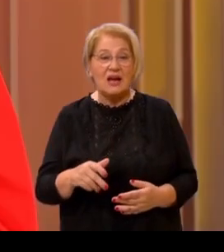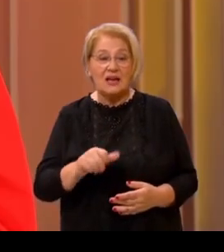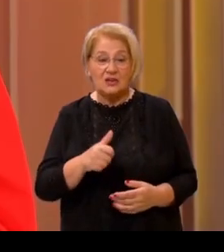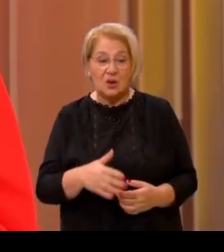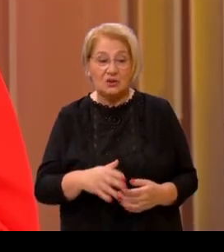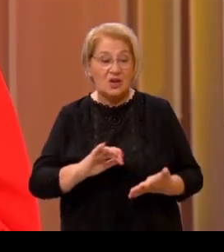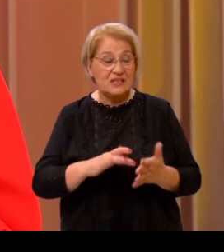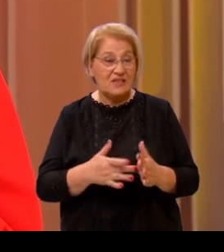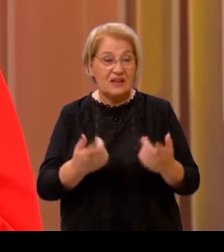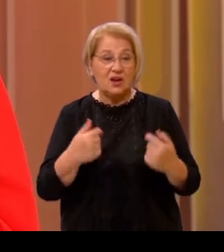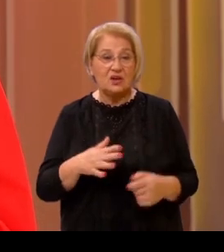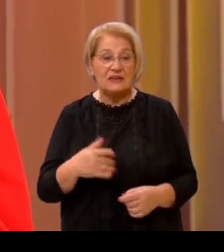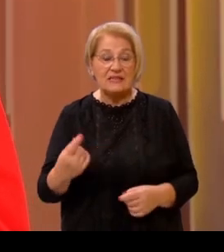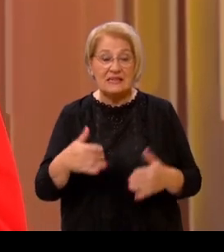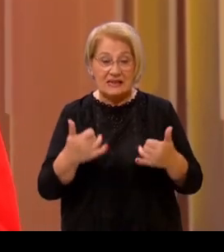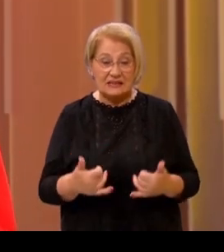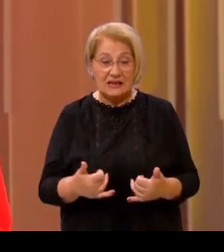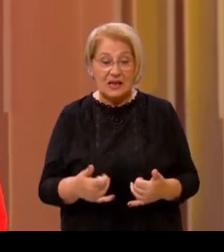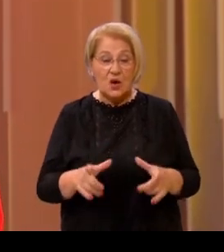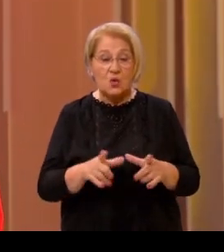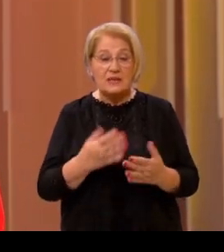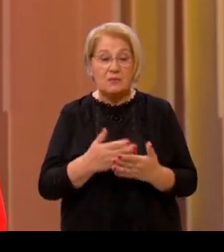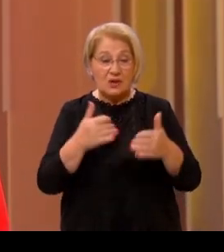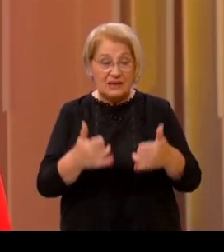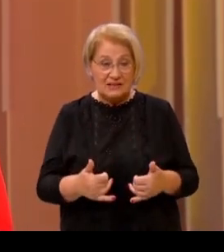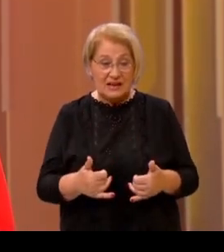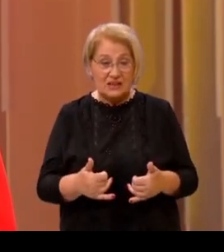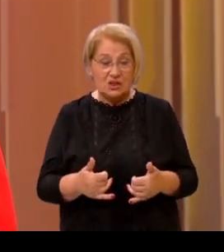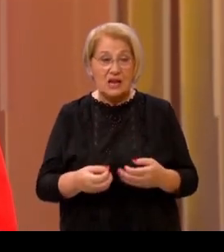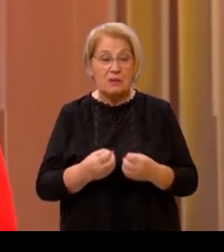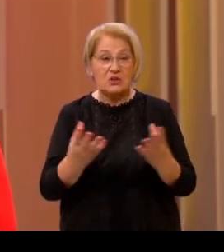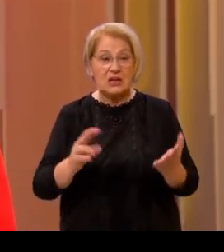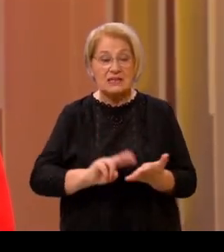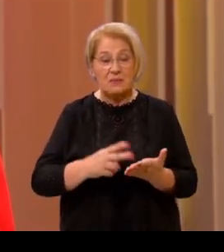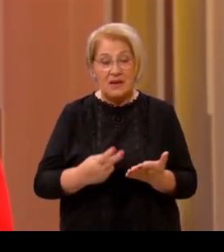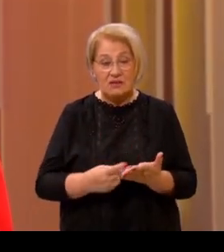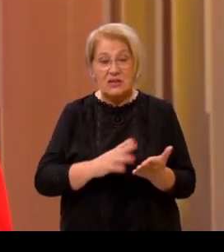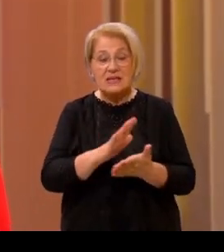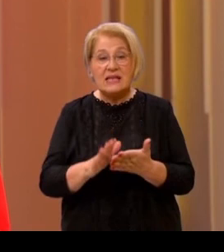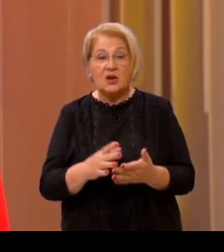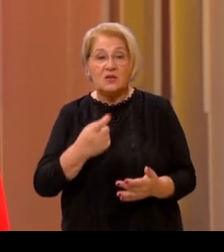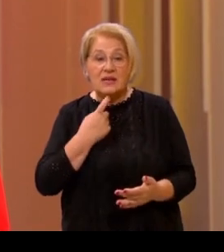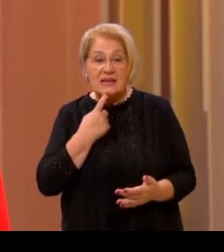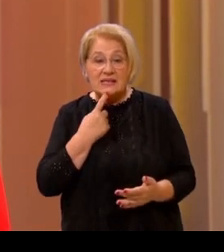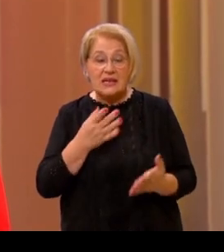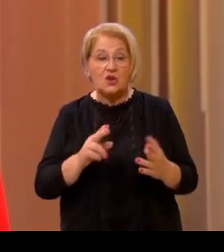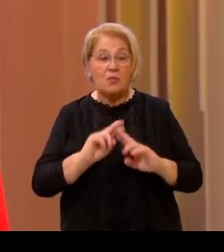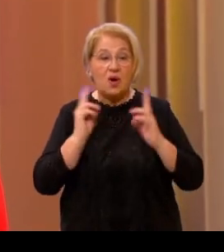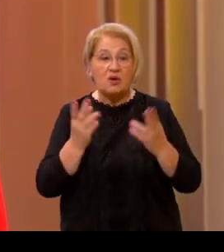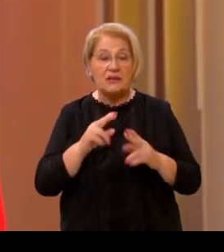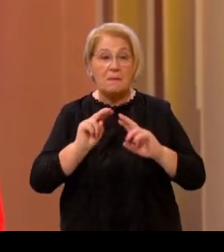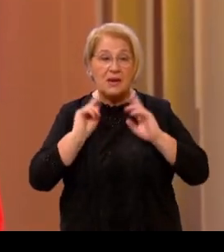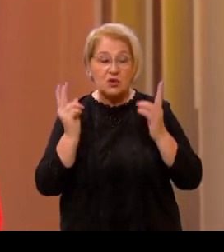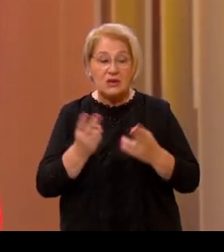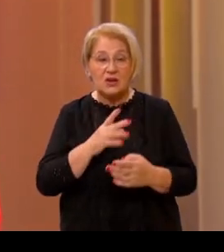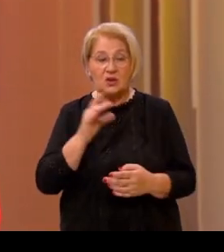bilo sve od nas, dragi gledatelji, za danas uz napomenu da je današnja emisija emitirana uz prijevod na znakovni jezik i to u povodu Međunarodnog